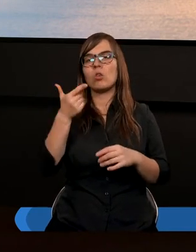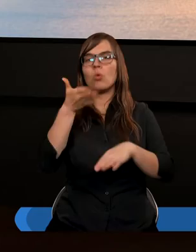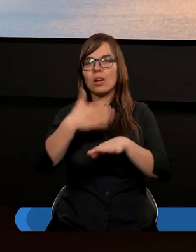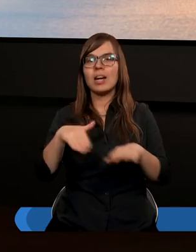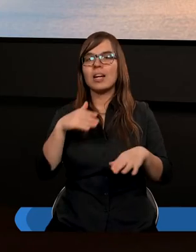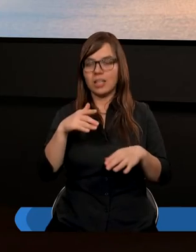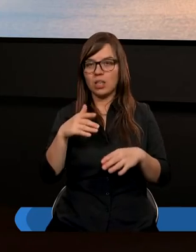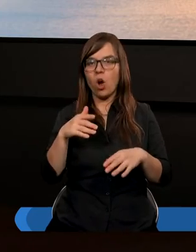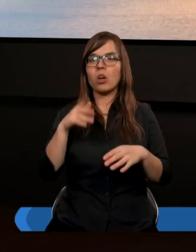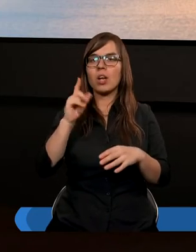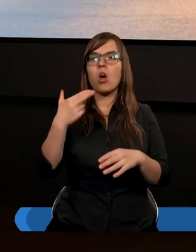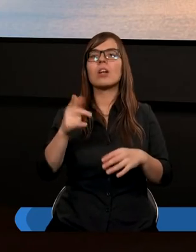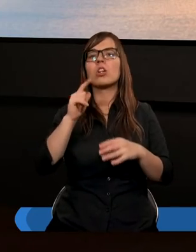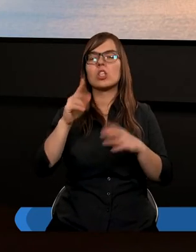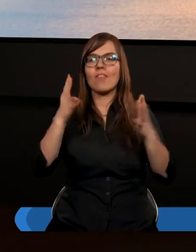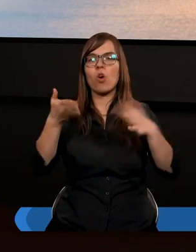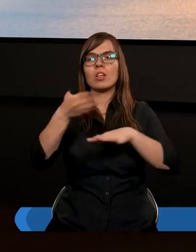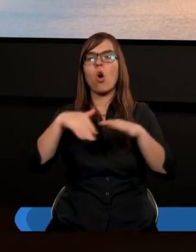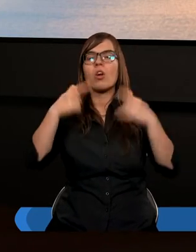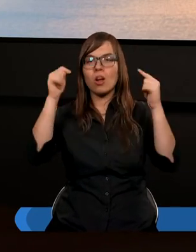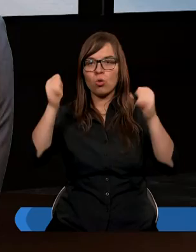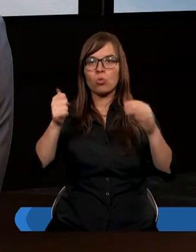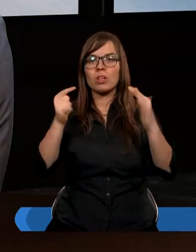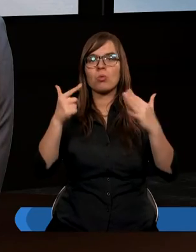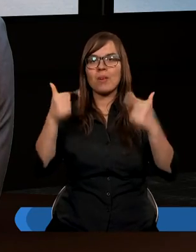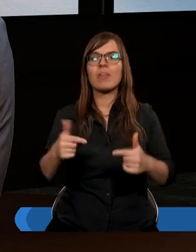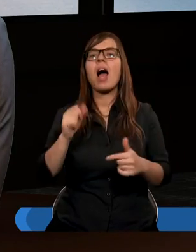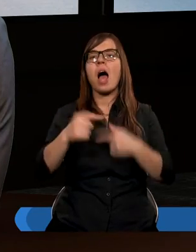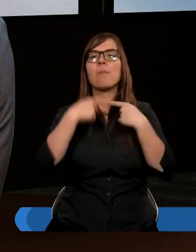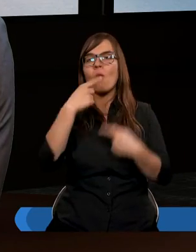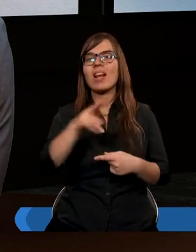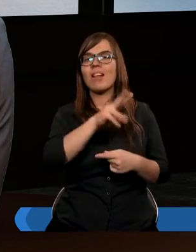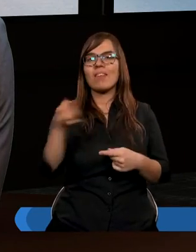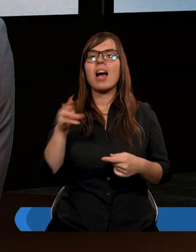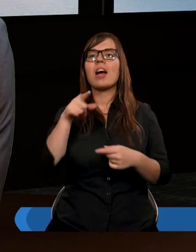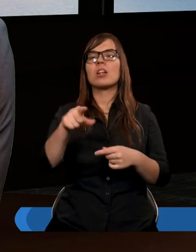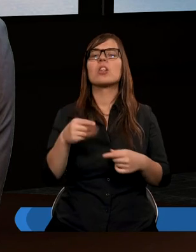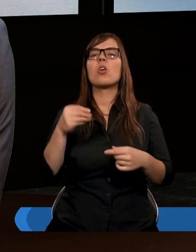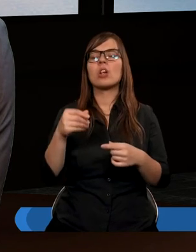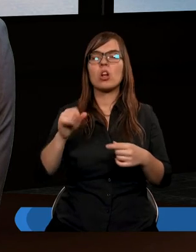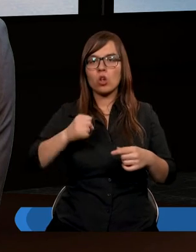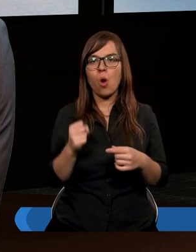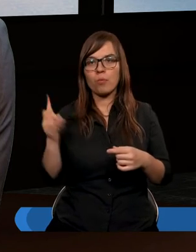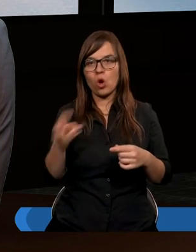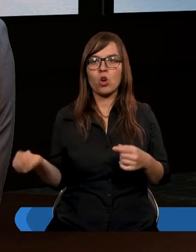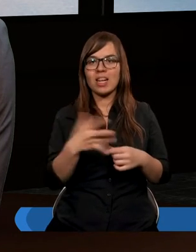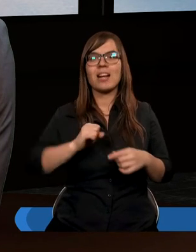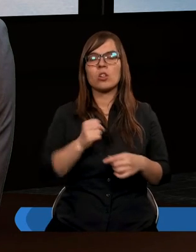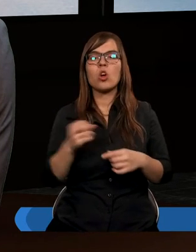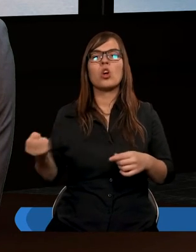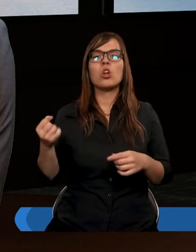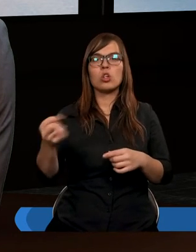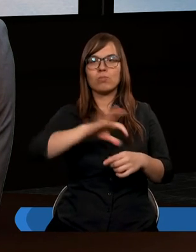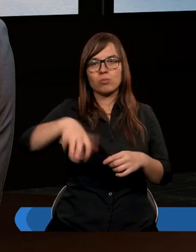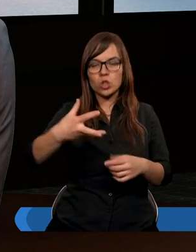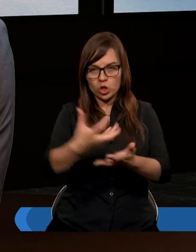dziewiąty rozdział szósty i siódmy wierszy a powiadam wam kto sieje skąpo skąpo też rządź